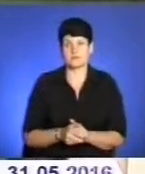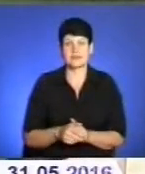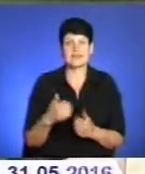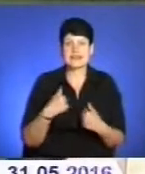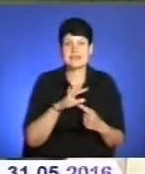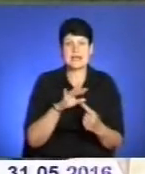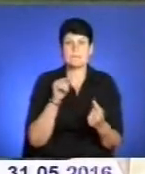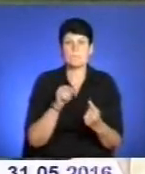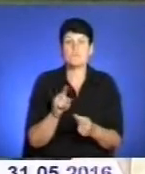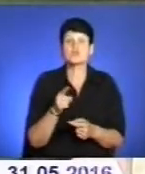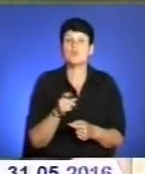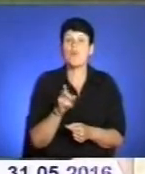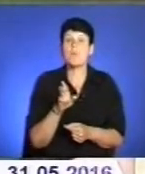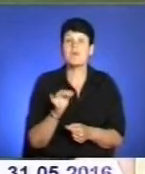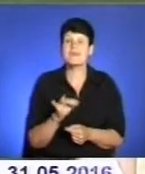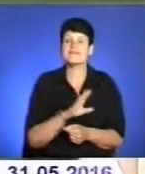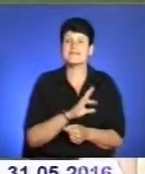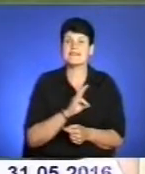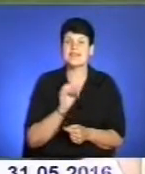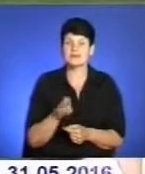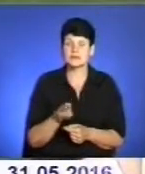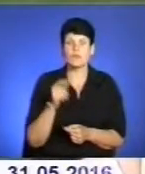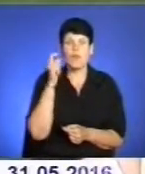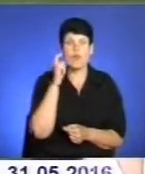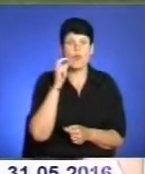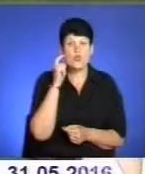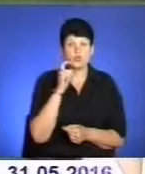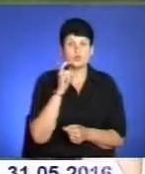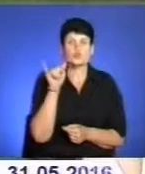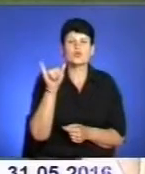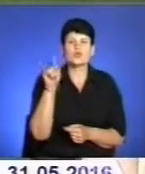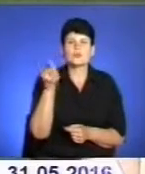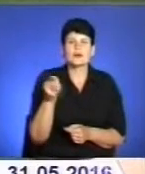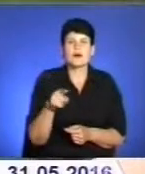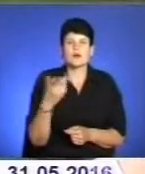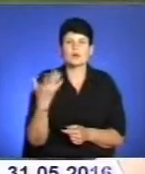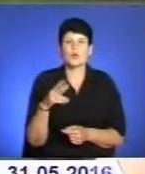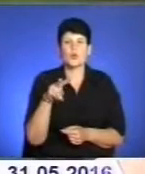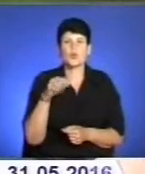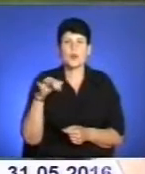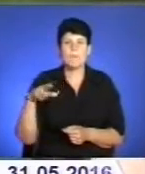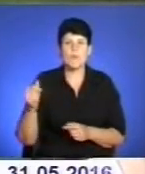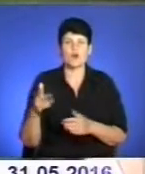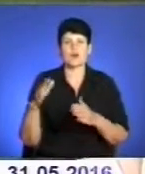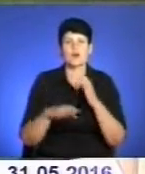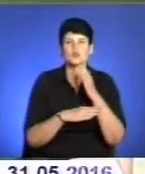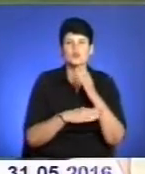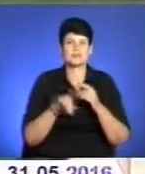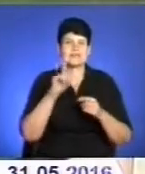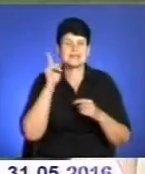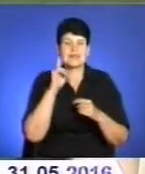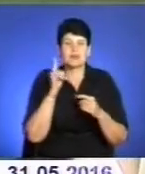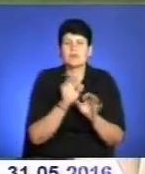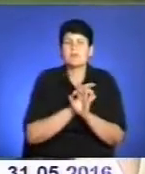закордонну. Пушкін, в принципі, дуже хороший письменник. Типу, взагалі шикарний. Ну, тому не треба так людей дискримінувати.